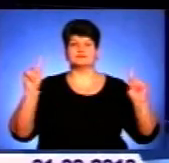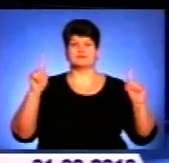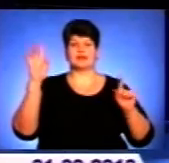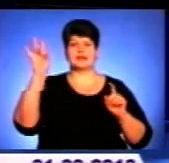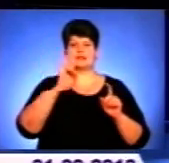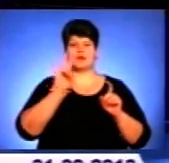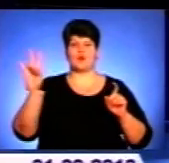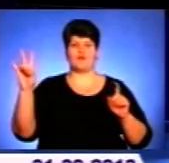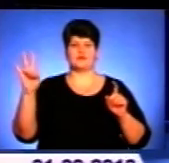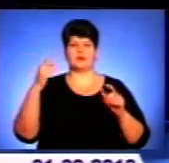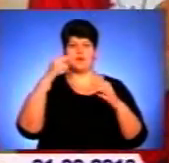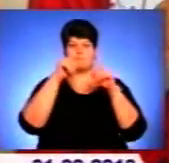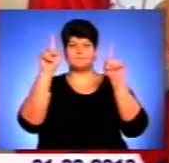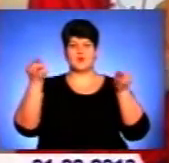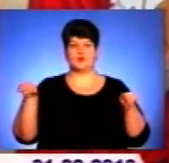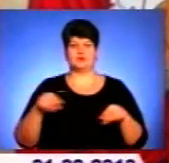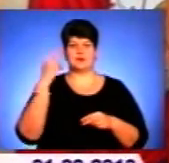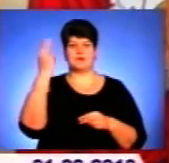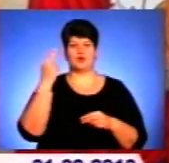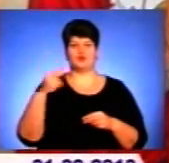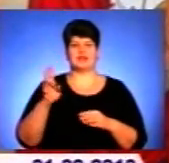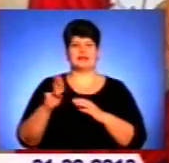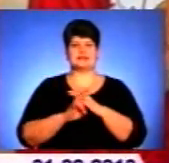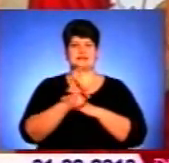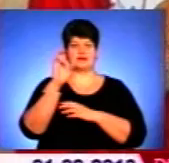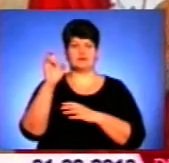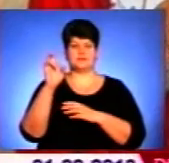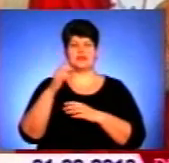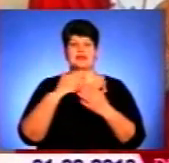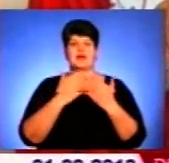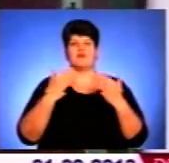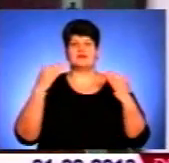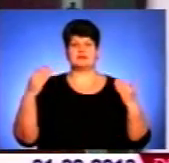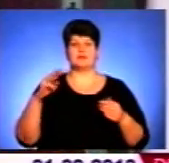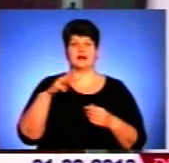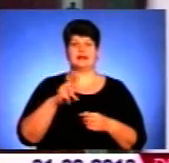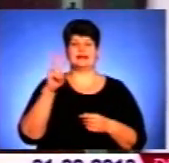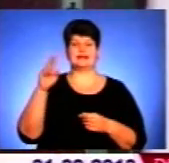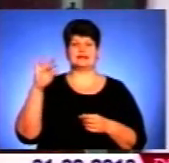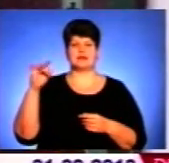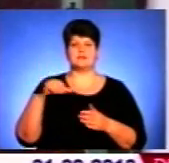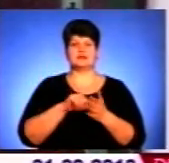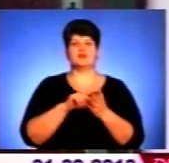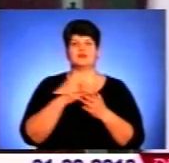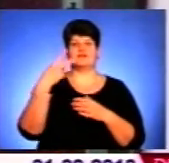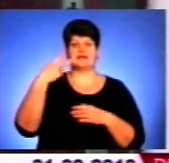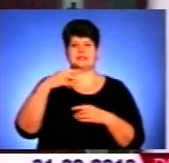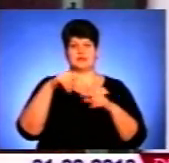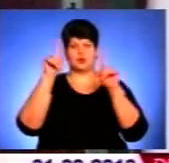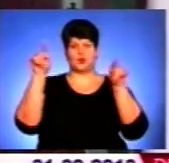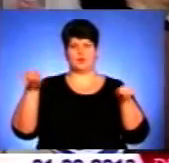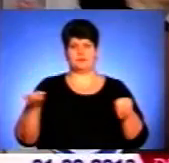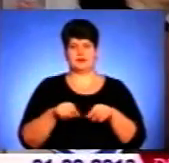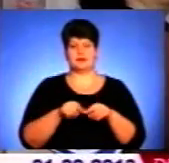розмальовує церкви. На виставці художника-іконописця Михайле Кіцака представлено понад 20 робіт. Пишучи